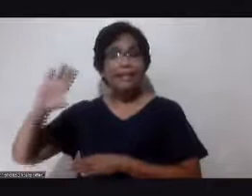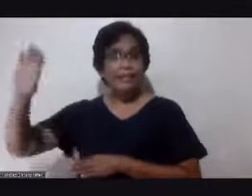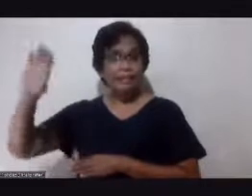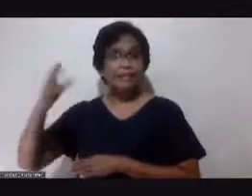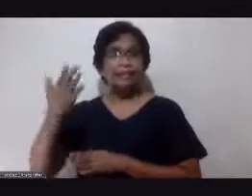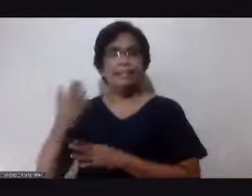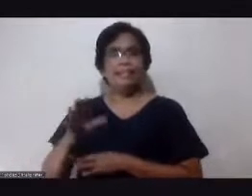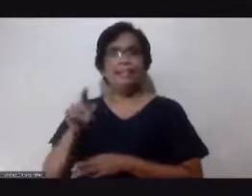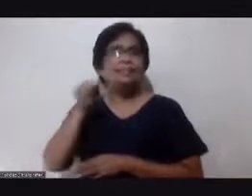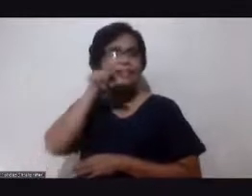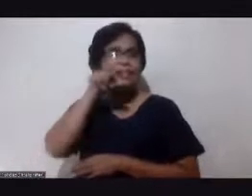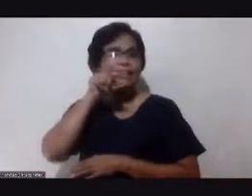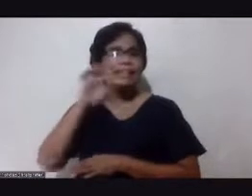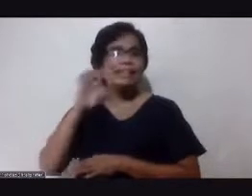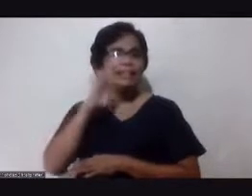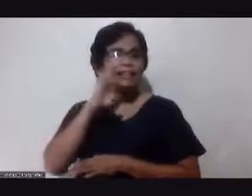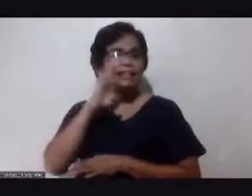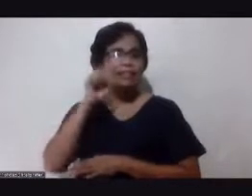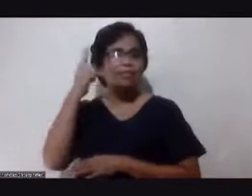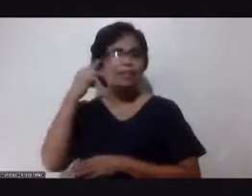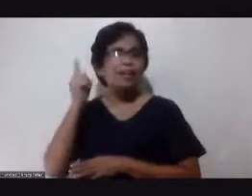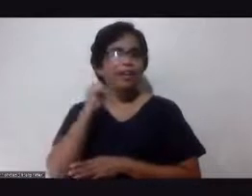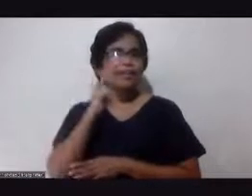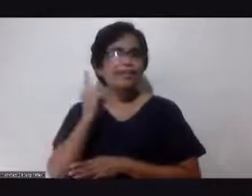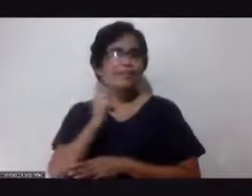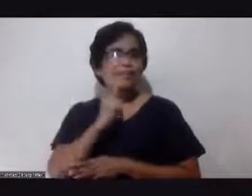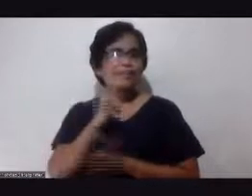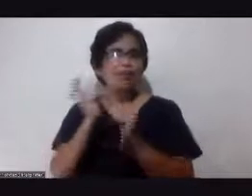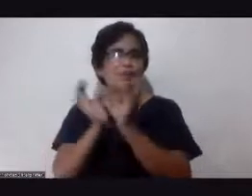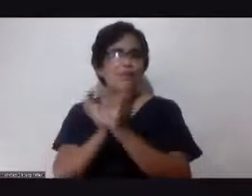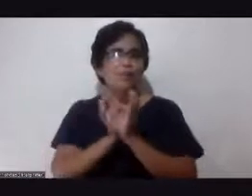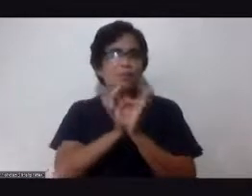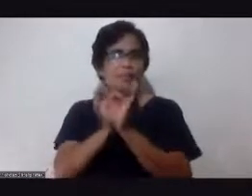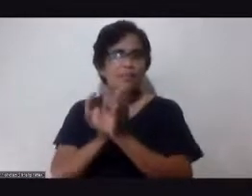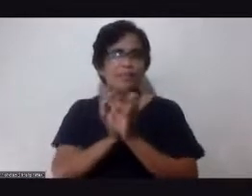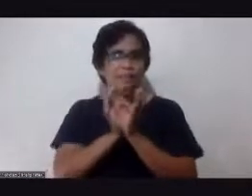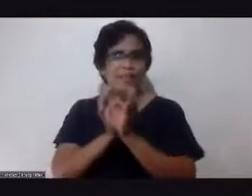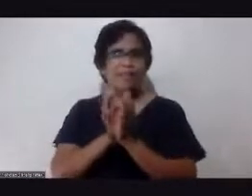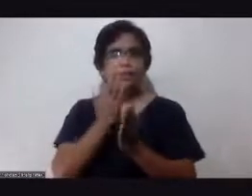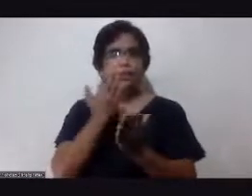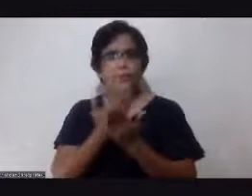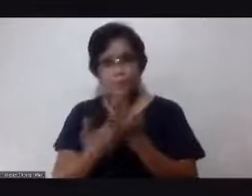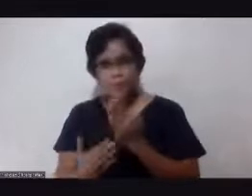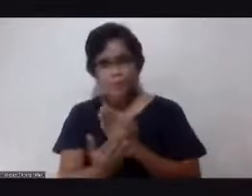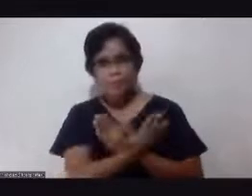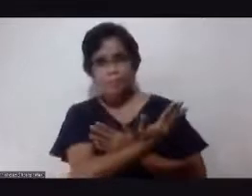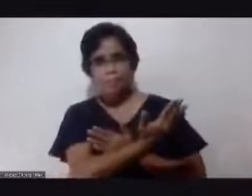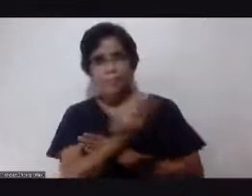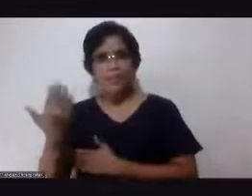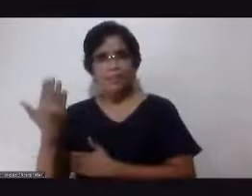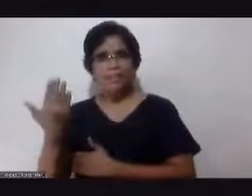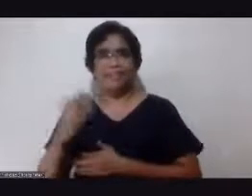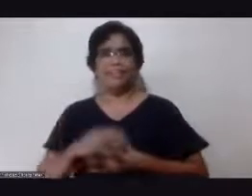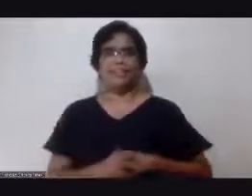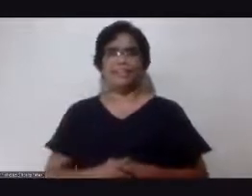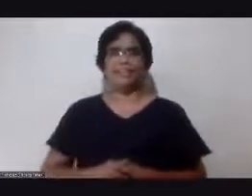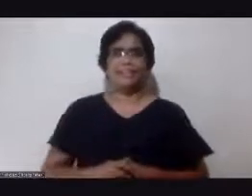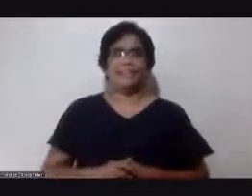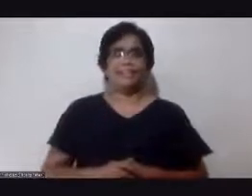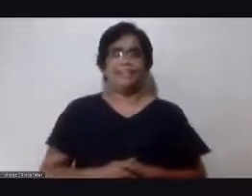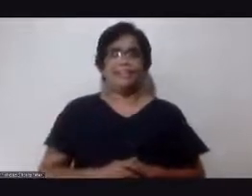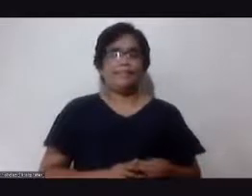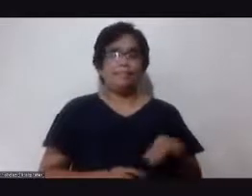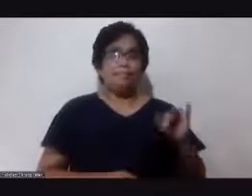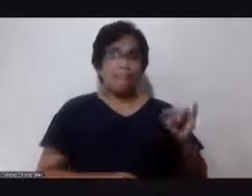Diokno, at Elise Go, para sa ating Deaf and Youth Community, magandang umaga po sa inyo. Yes, Brother Eng.